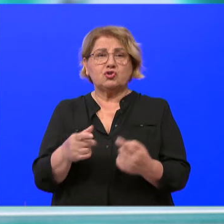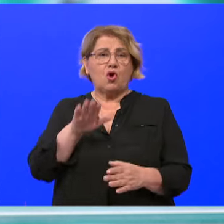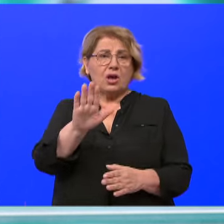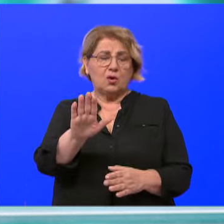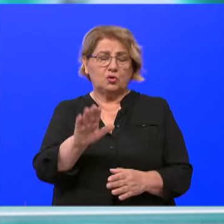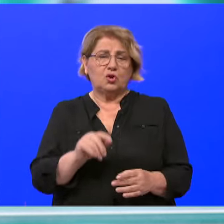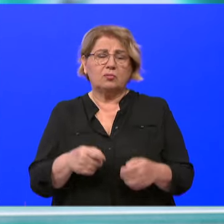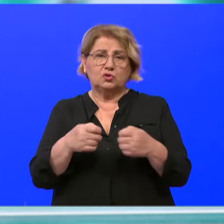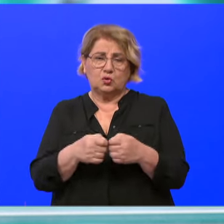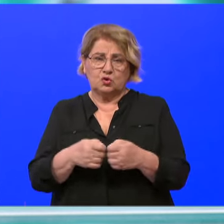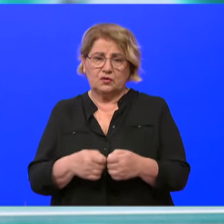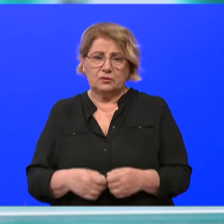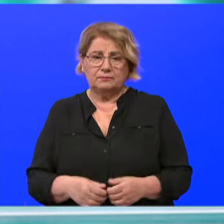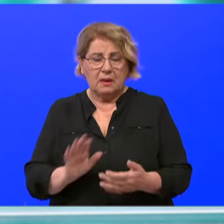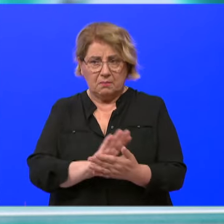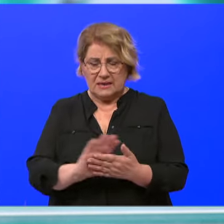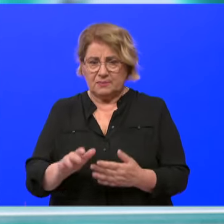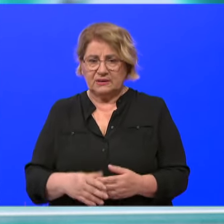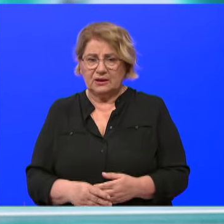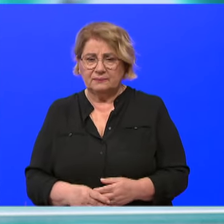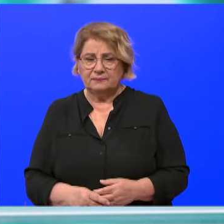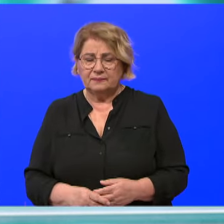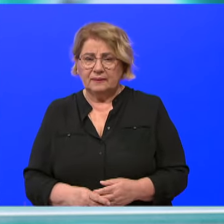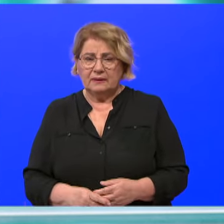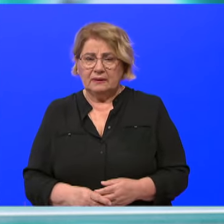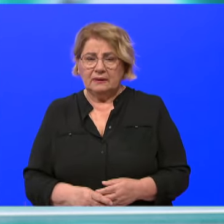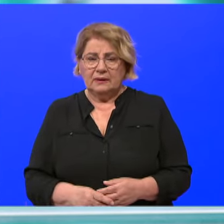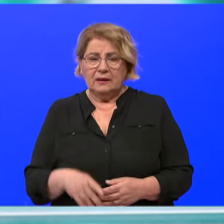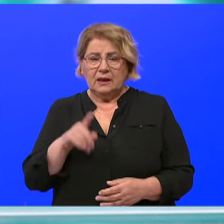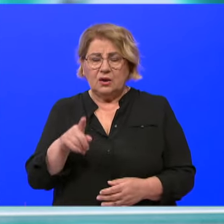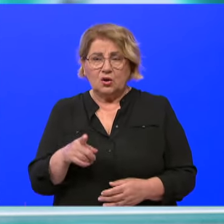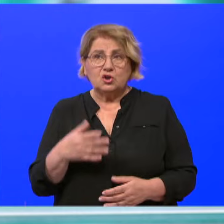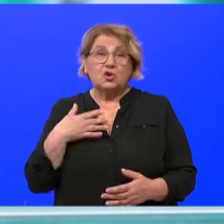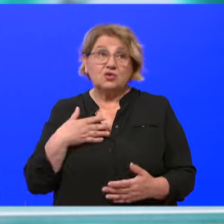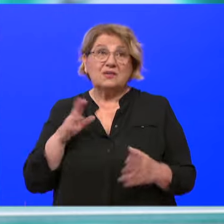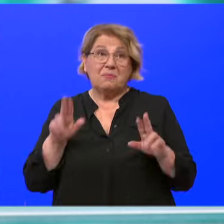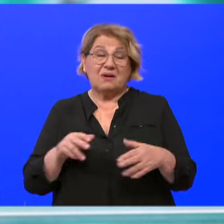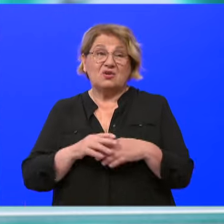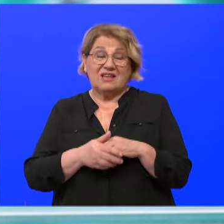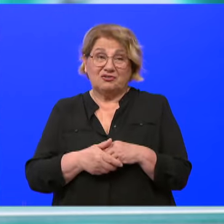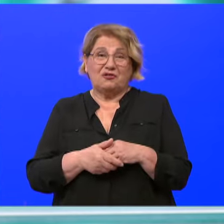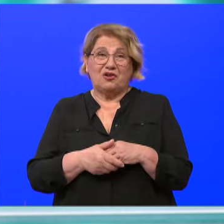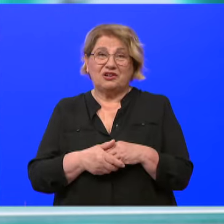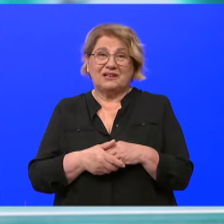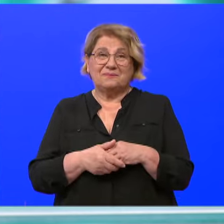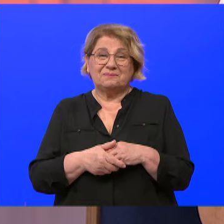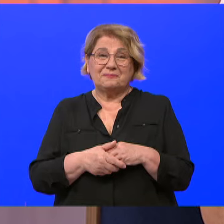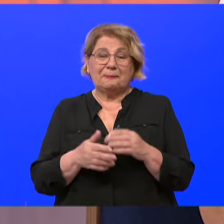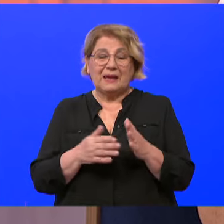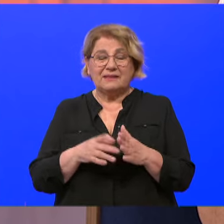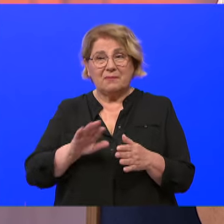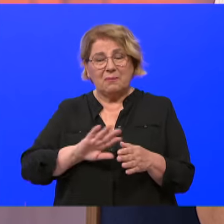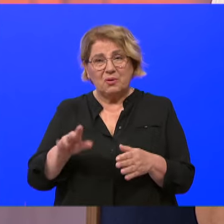prekrasna stvar. I to je ono što nas čini sretnim i onda... I valja zapravo